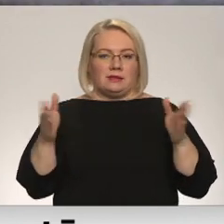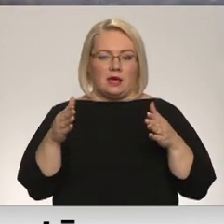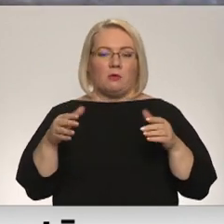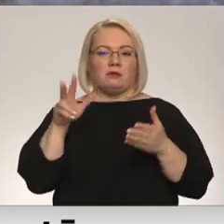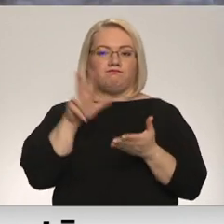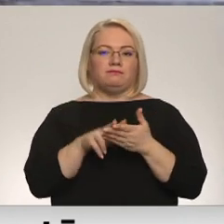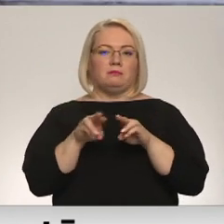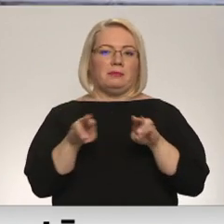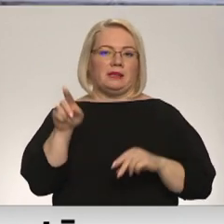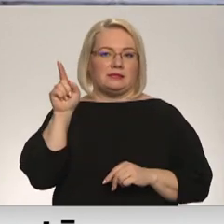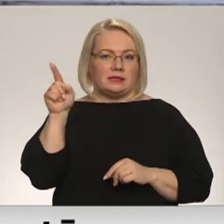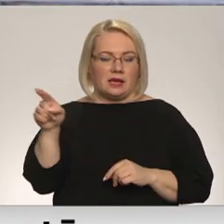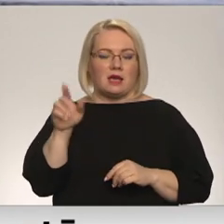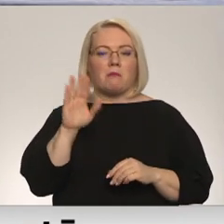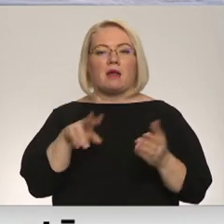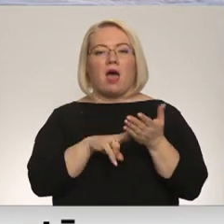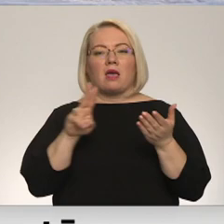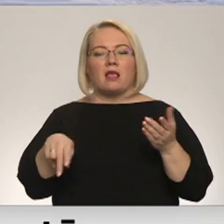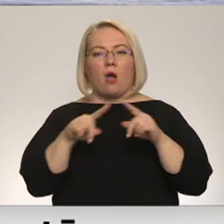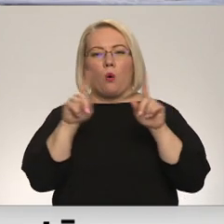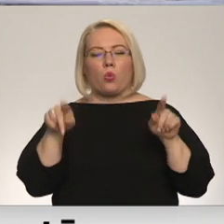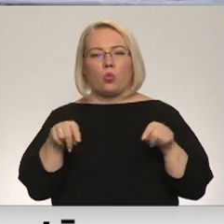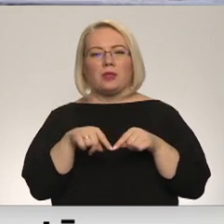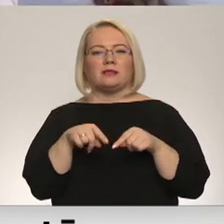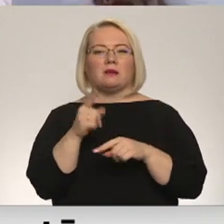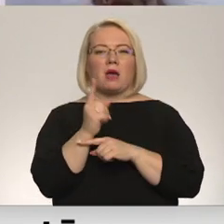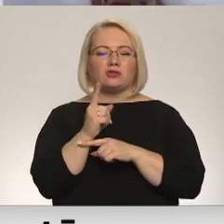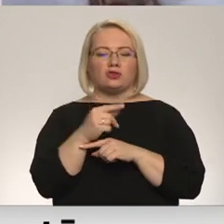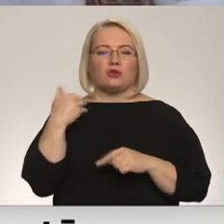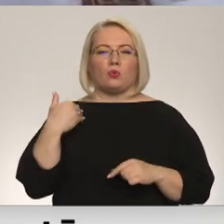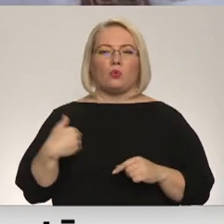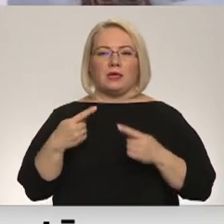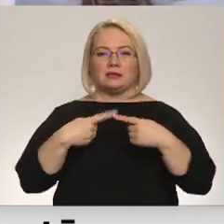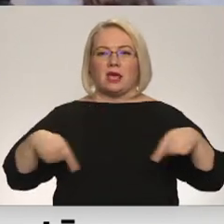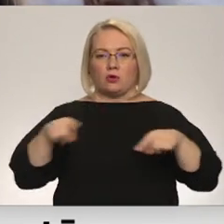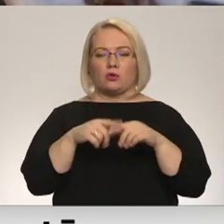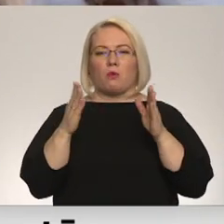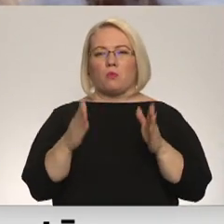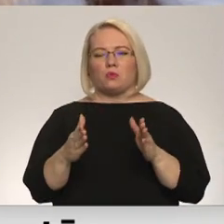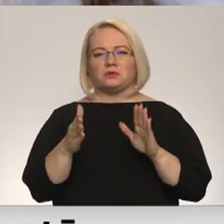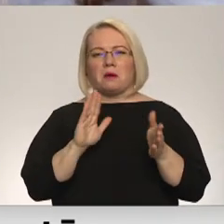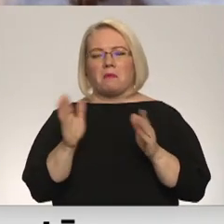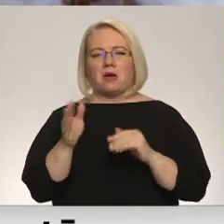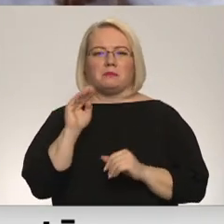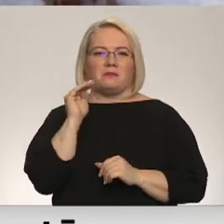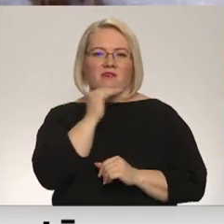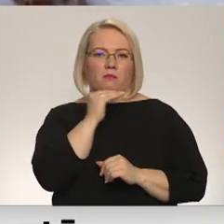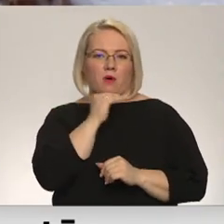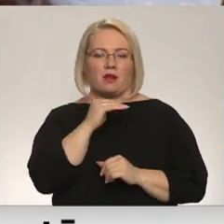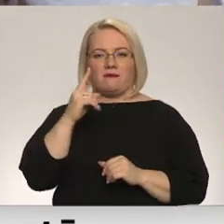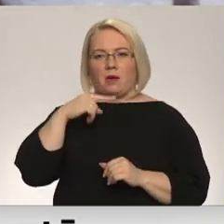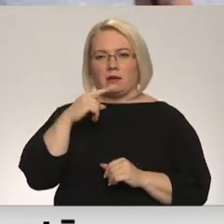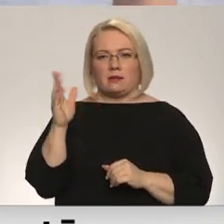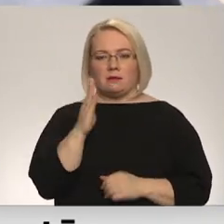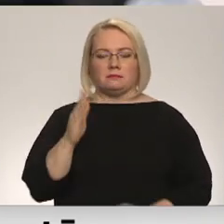noteikumi par licencēto makšķirēšanu vēl tā kuldīgas novada teritorijā spēkā varētu stāties februārī vai martā. Ieva Beneveldalans,